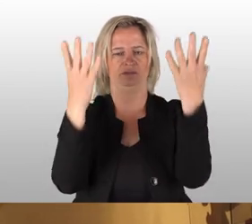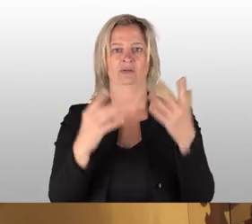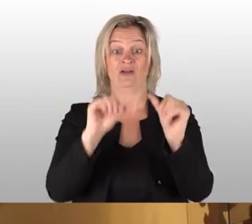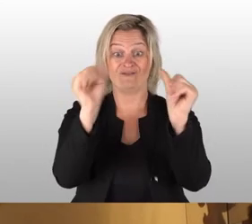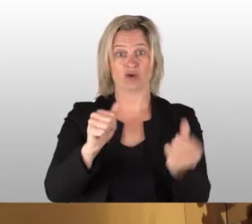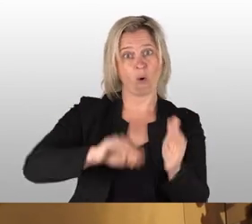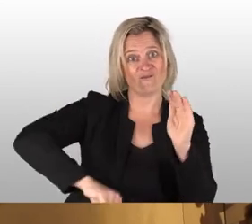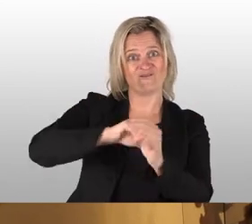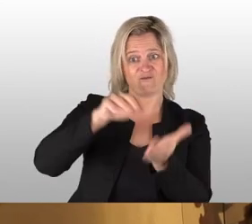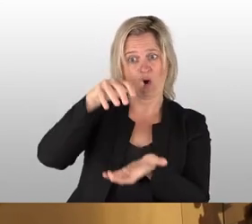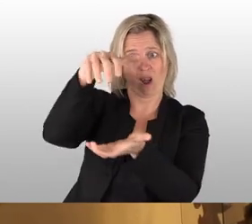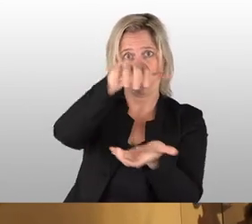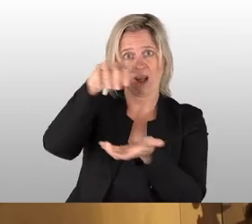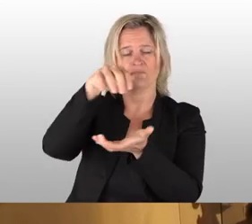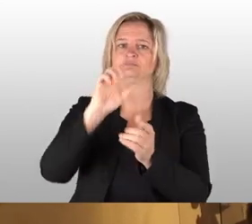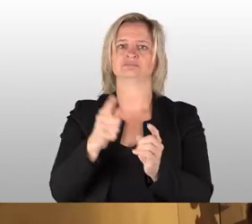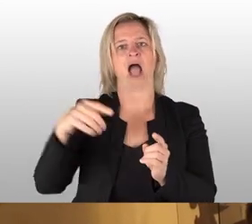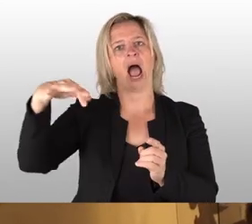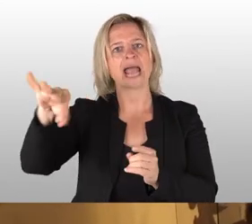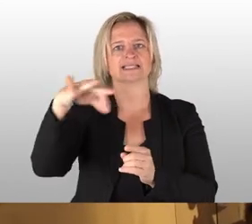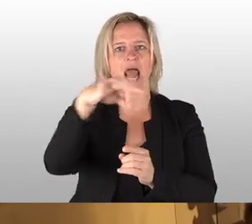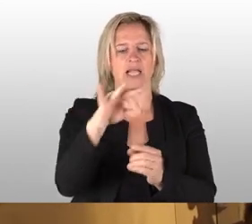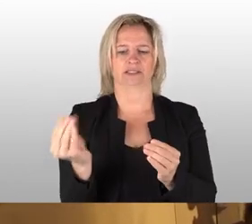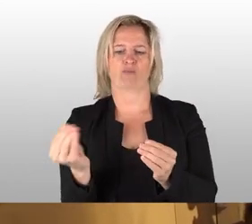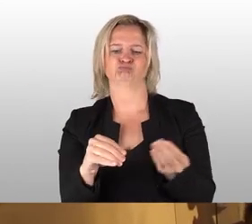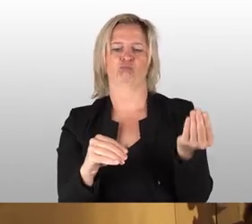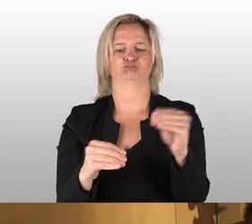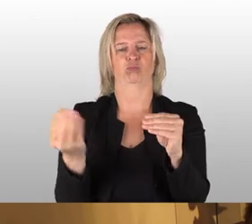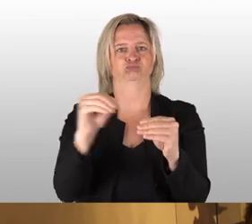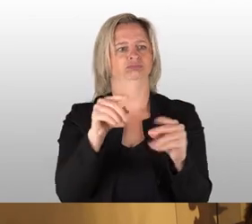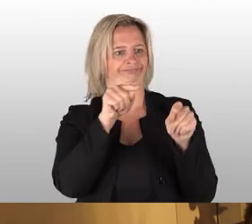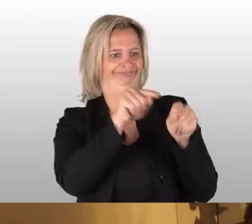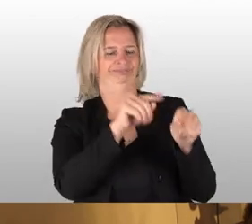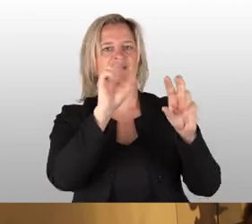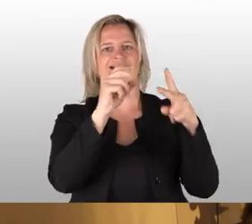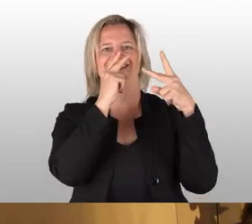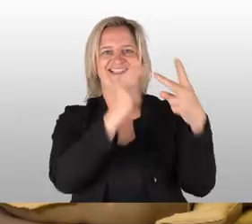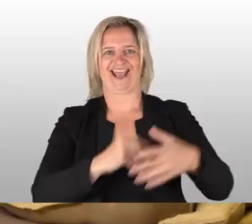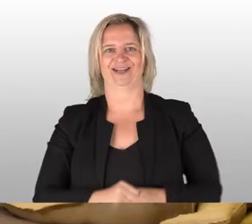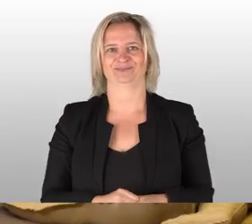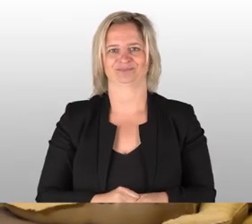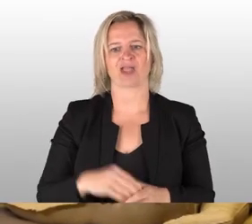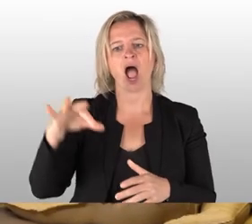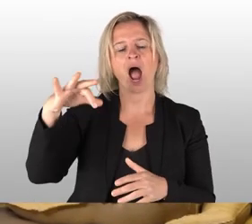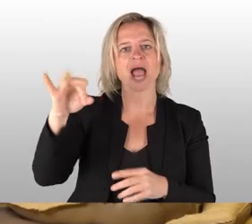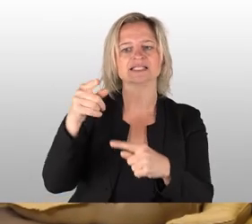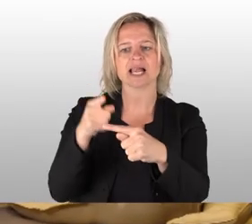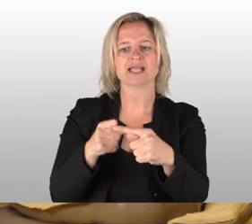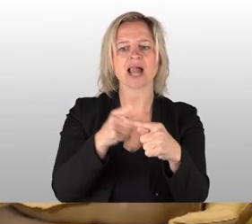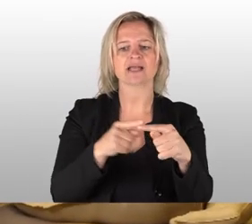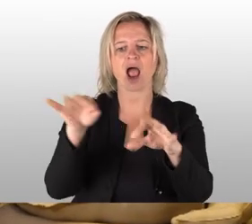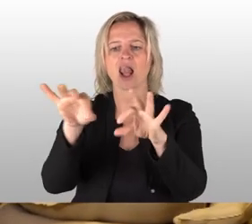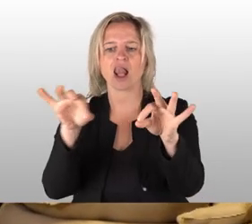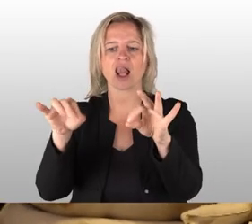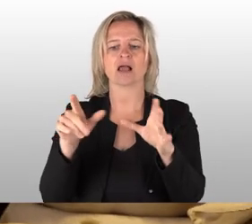entstehen nicht im Ganzen, sondern sie werden aus Einzelteilen zusammengefügt. Und das sehen Sie hier sehr schön. Sie haben dort viele Einzelteile